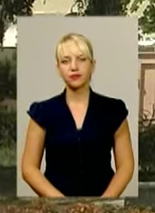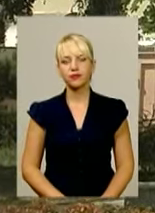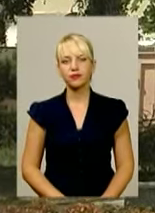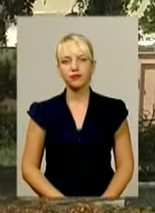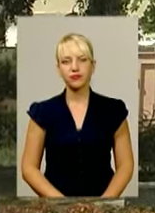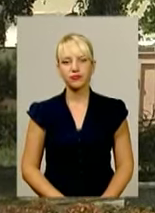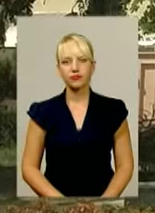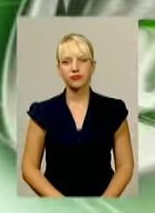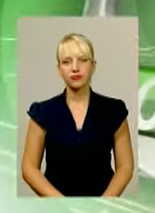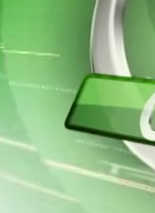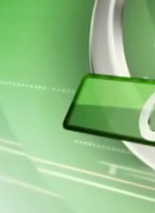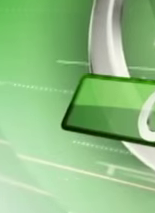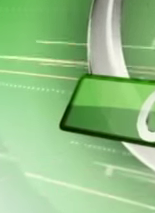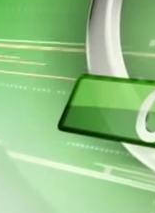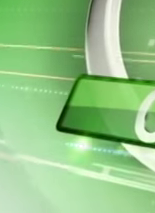інформаційного випуску.